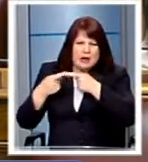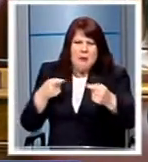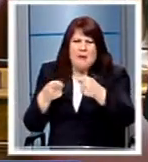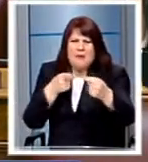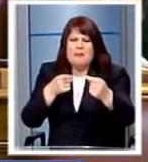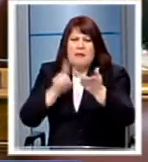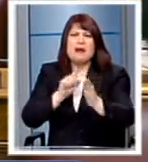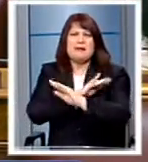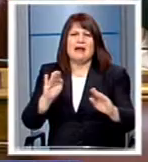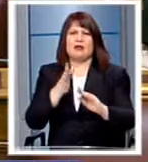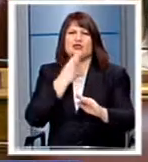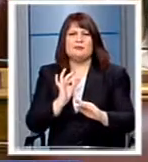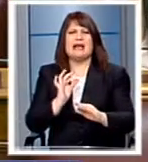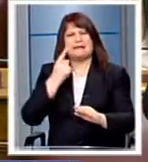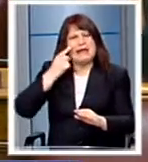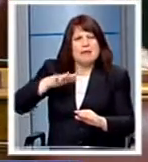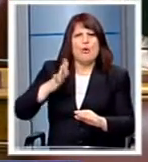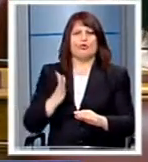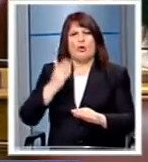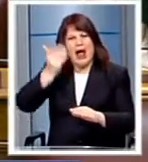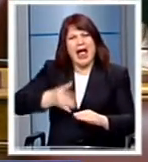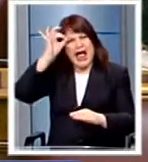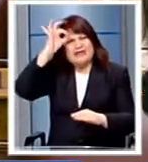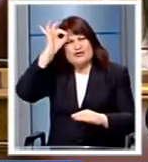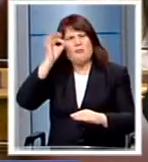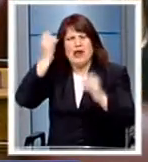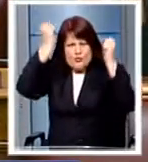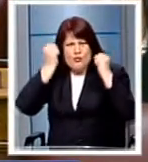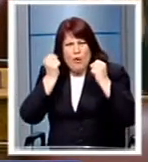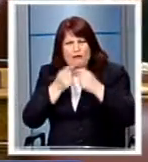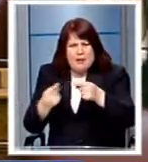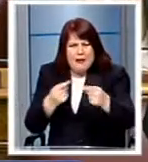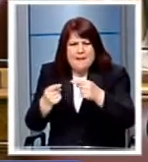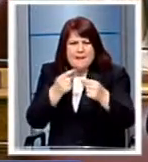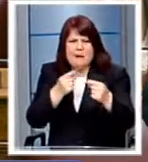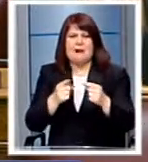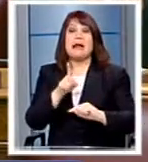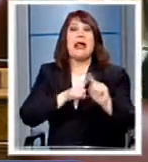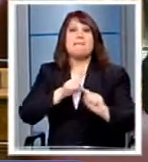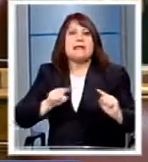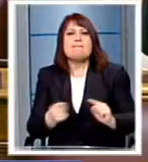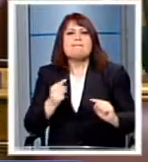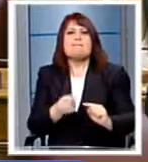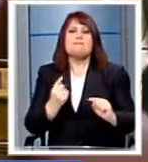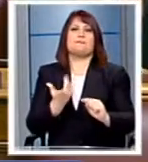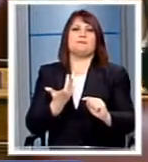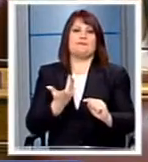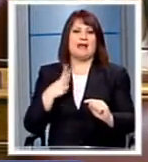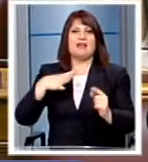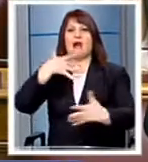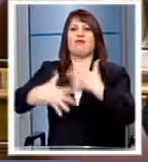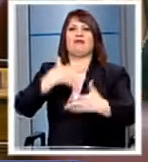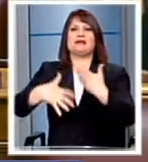σταματήσει. Είναι ένα παιχνίδι ύποπτο που γίνεται από κέντρα γνωστά, άγνωστα και τα οποία επιζητούν την